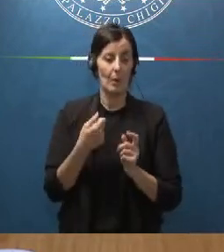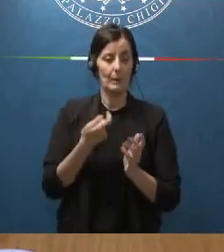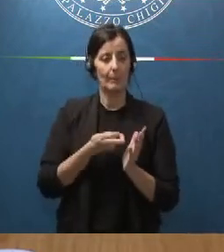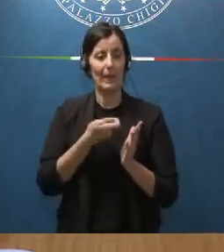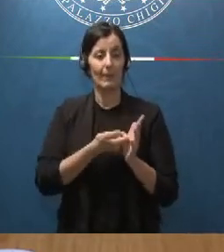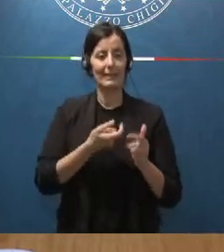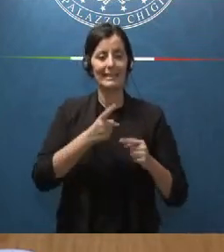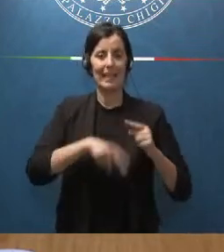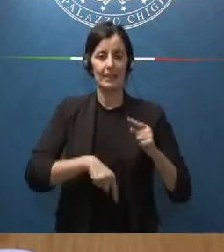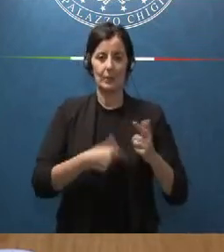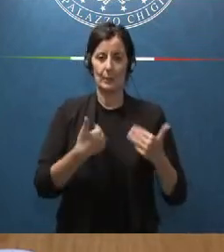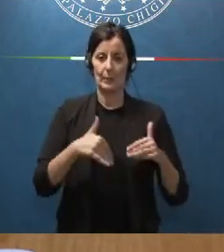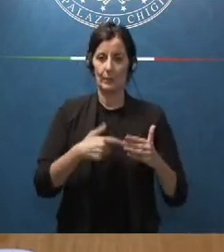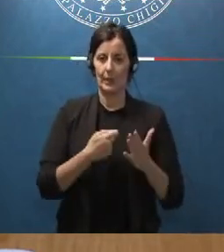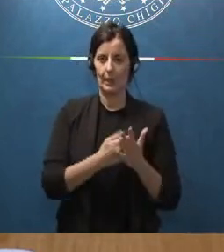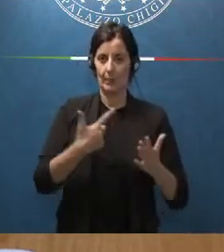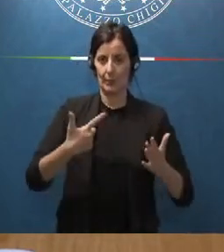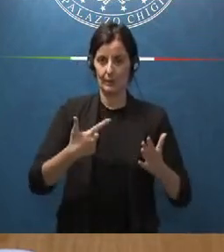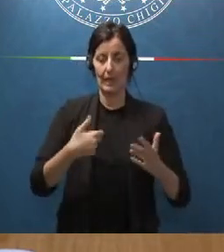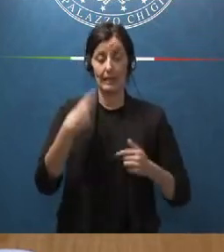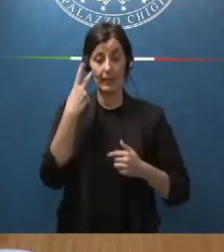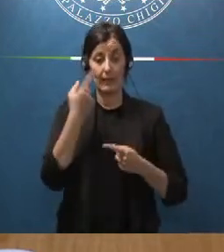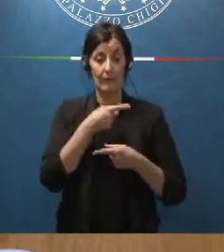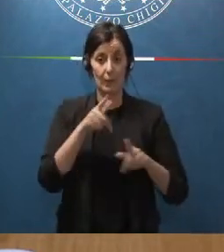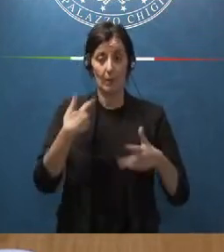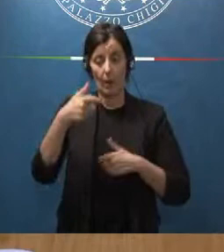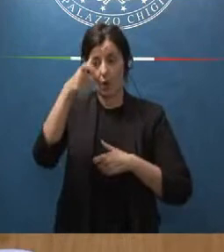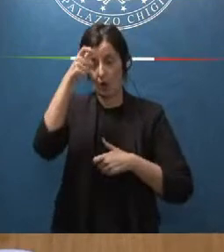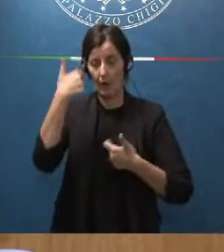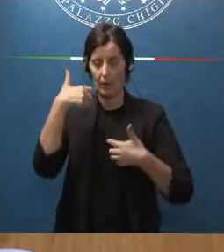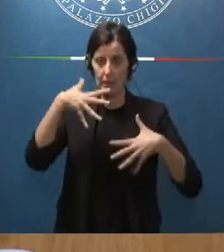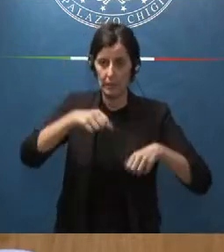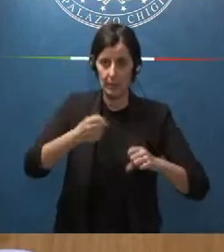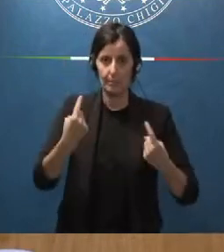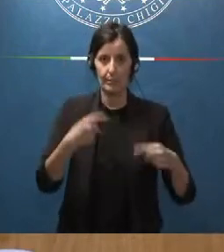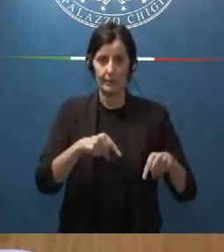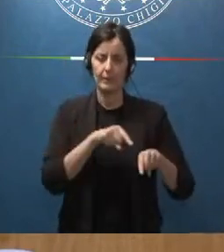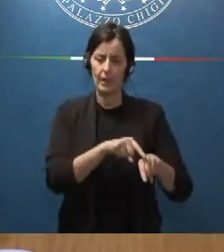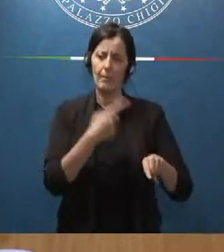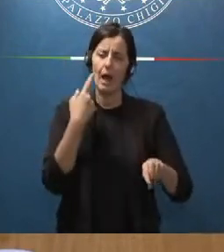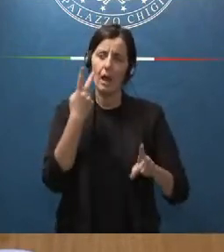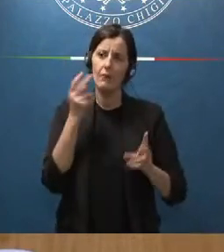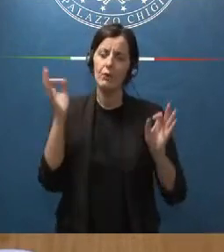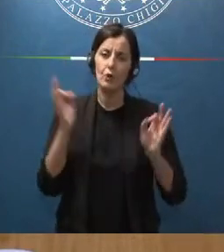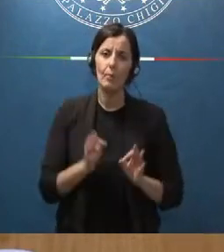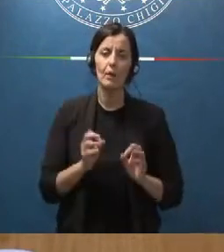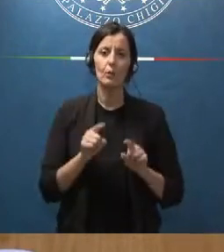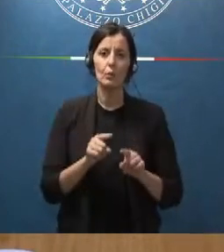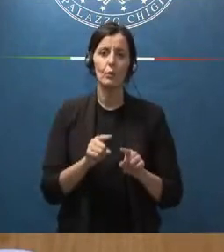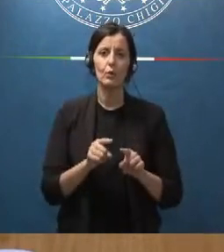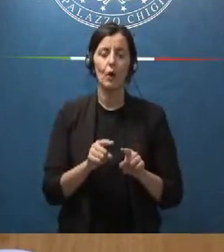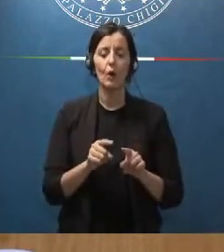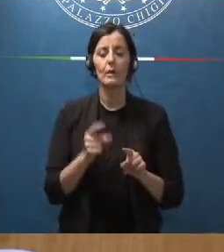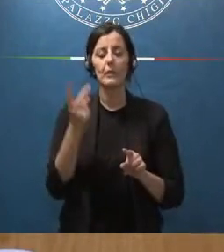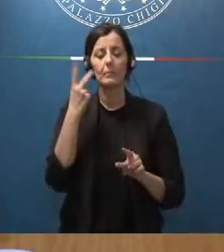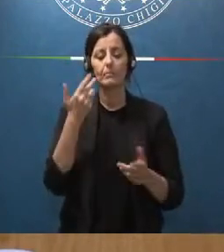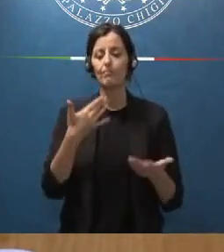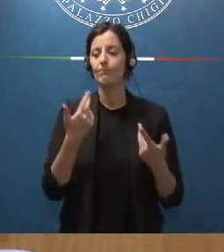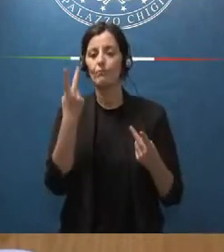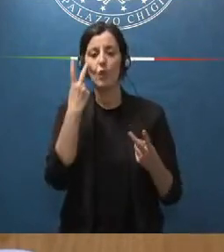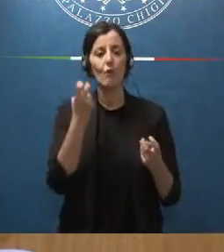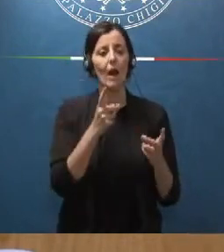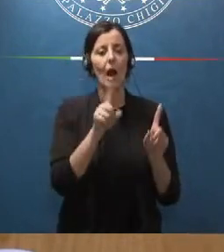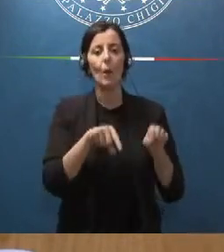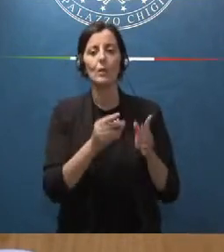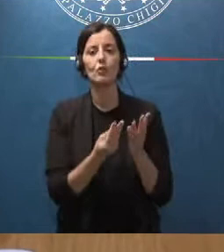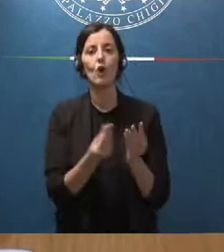importanti che regolarmente vedono impediato il nostro governo in questo senso e soprattutto anche di poter mettere in campo delle soluzioni